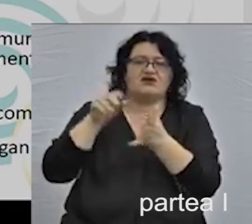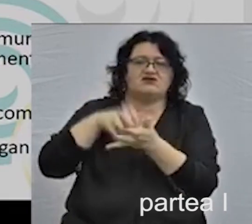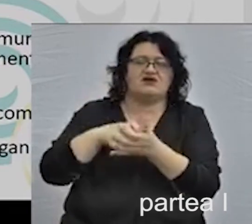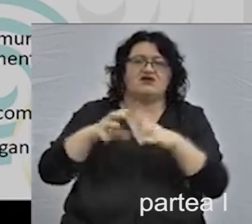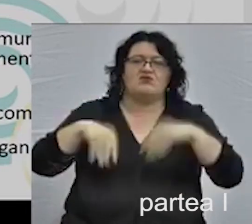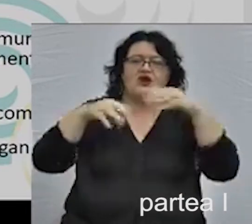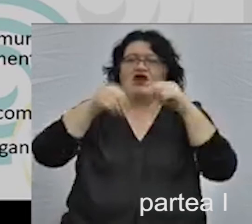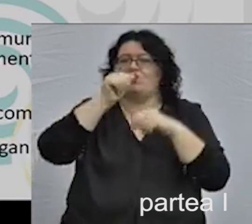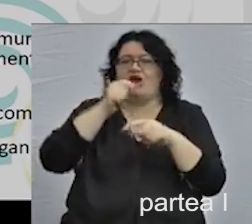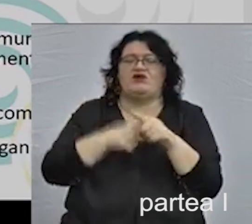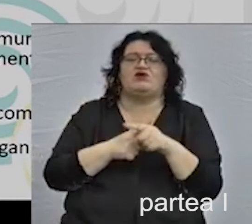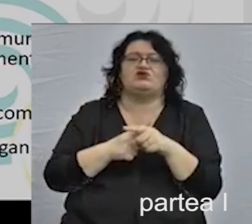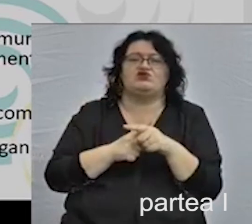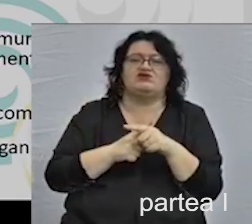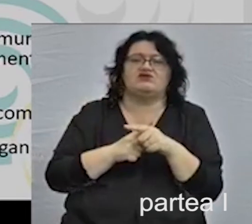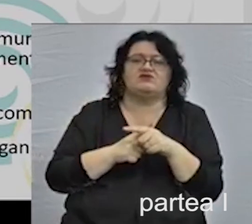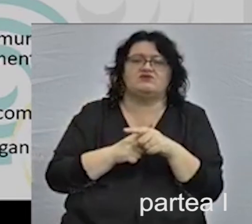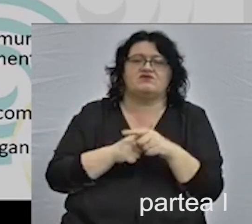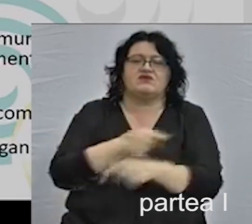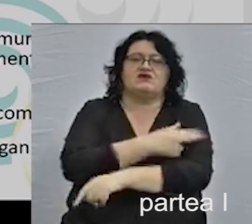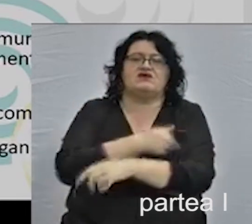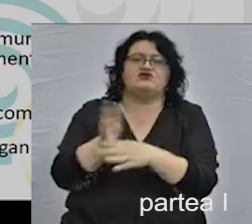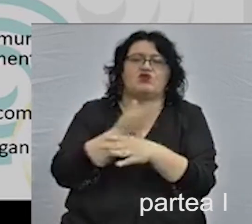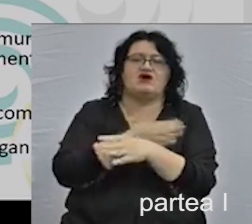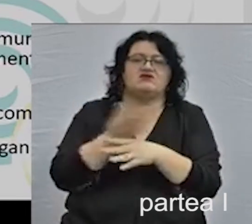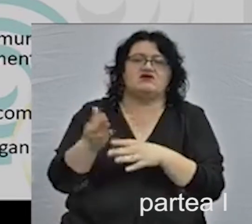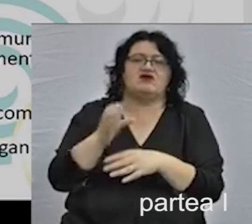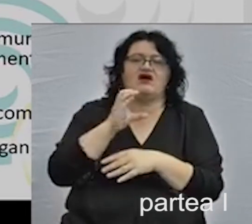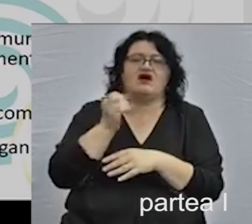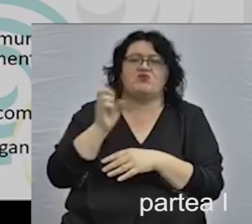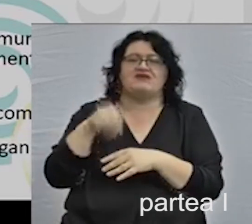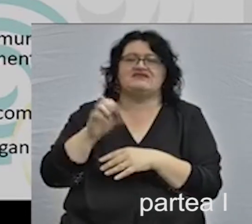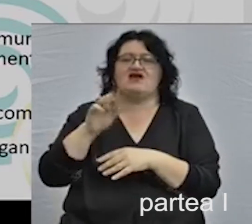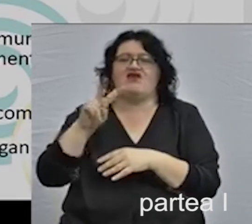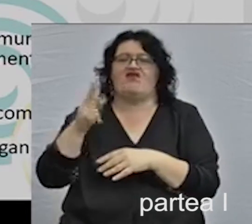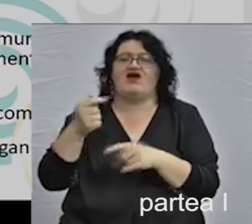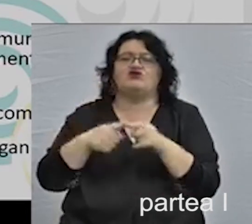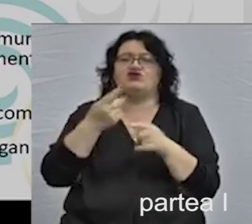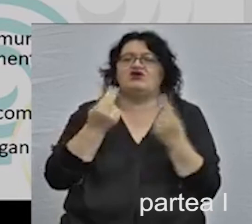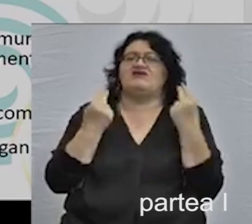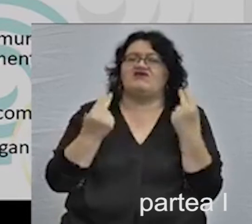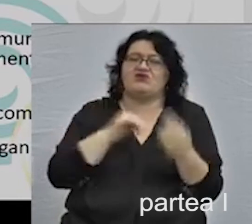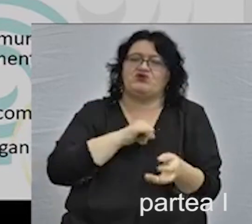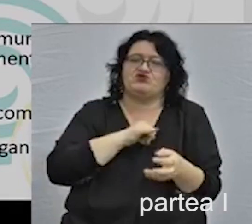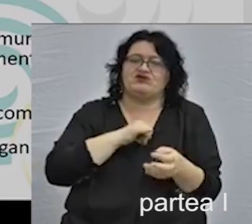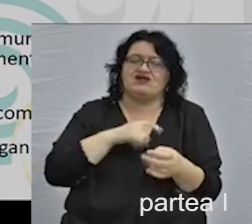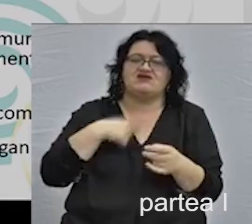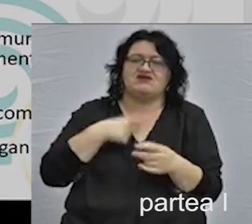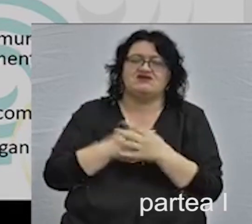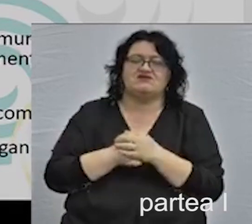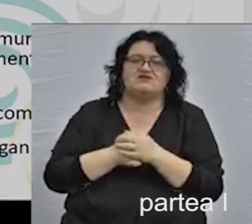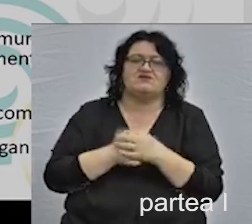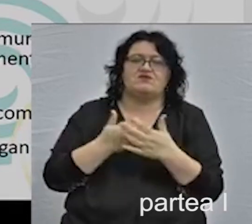Palatul Apelor, Colegiul Național Carmen Silva, și ceea ce este foarte interesant e că